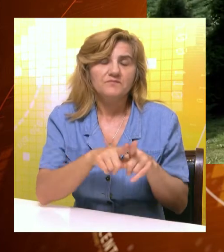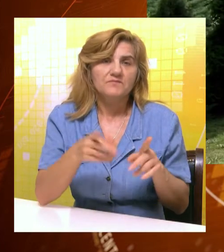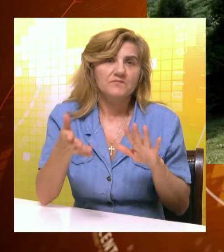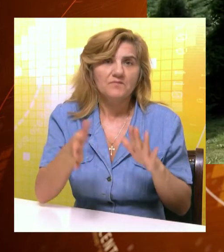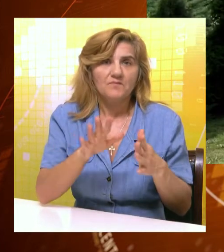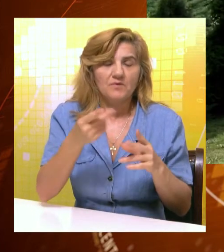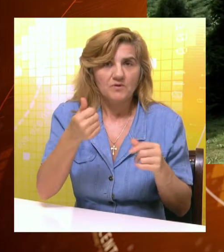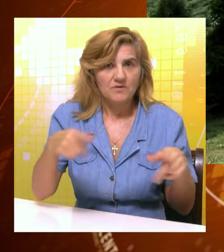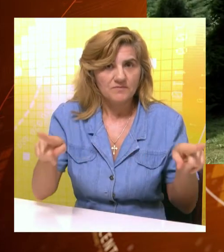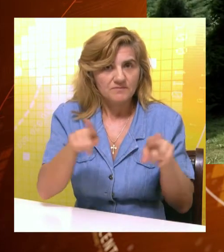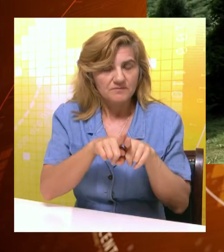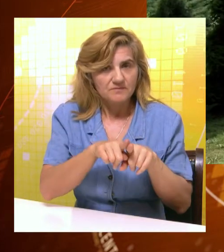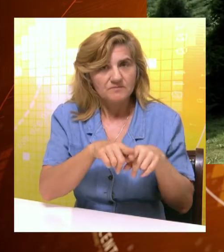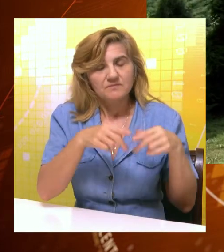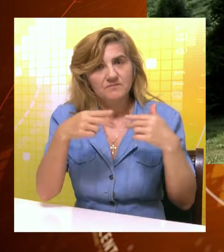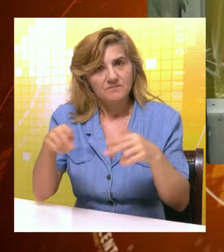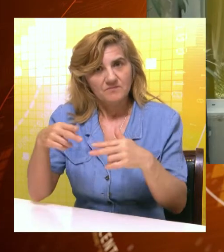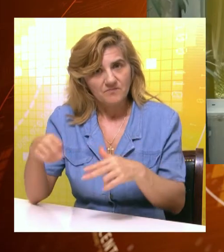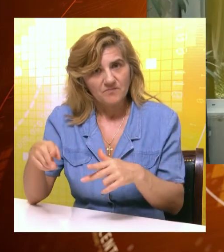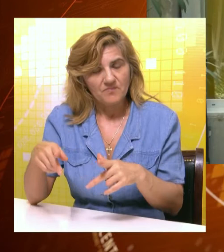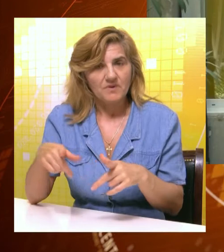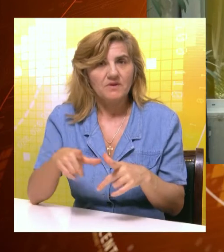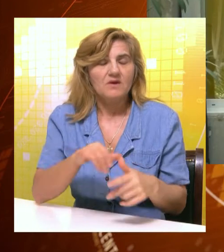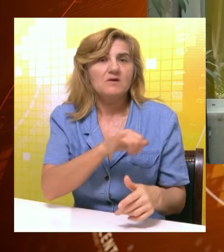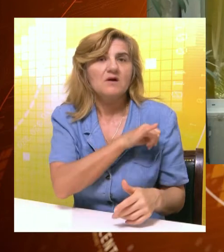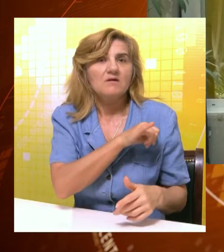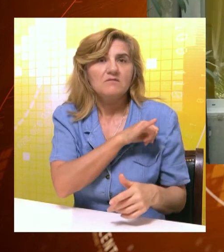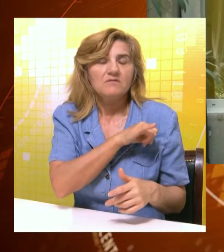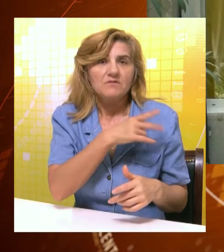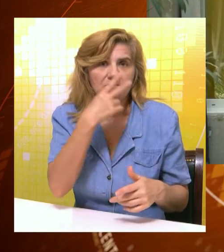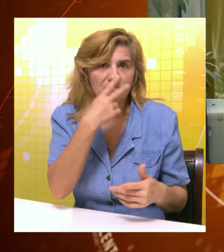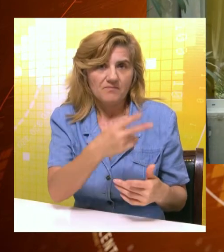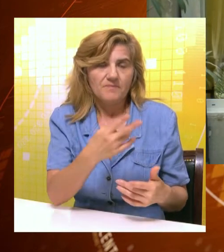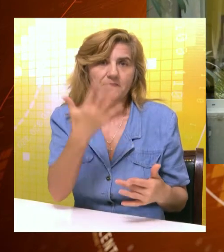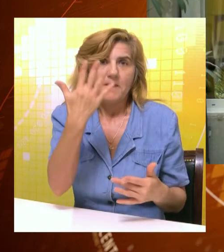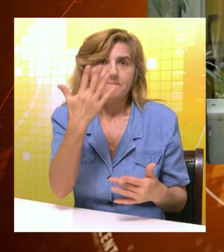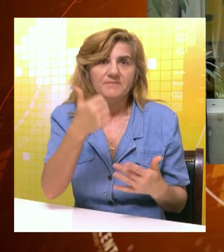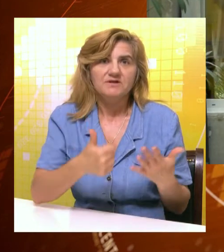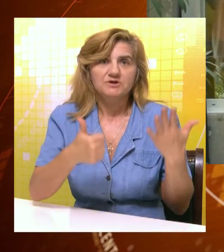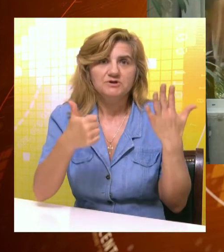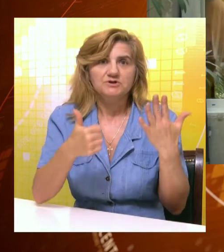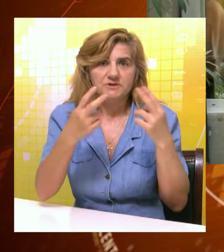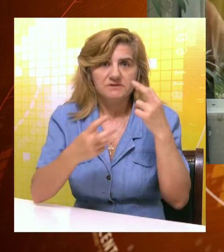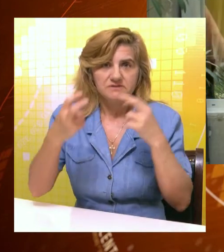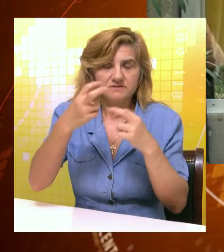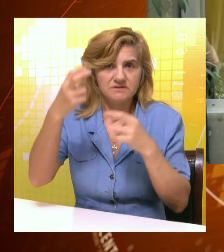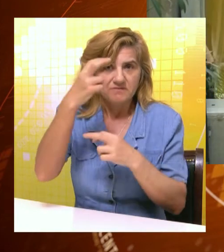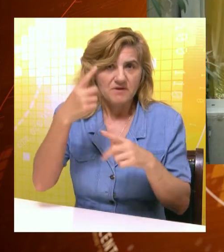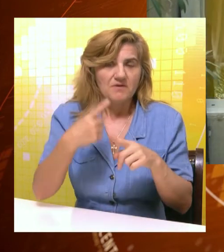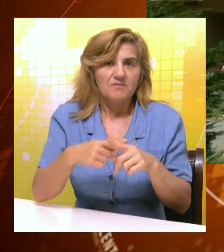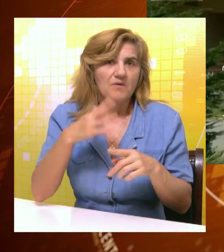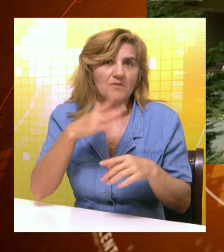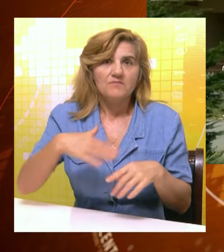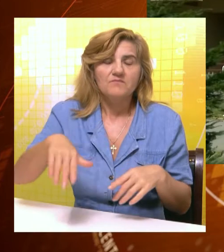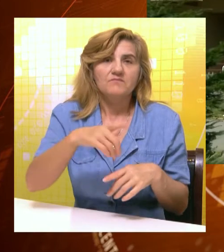autonomne pokrejne Vojvodine i upravi za kapitalna ulaganja autonomne pokrejne Vojvodine, peti i šesti sprat pojačane nege